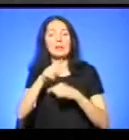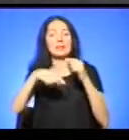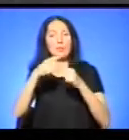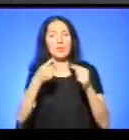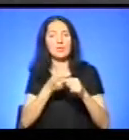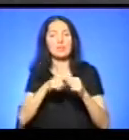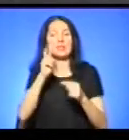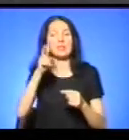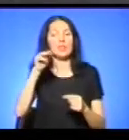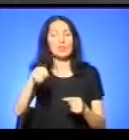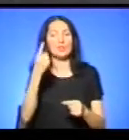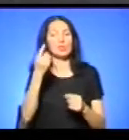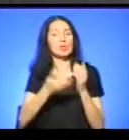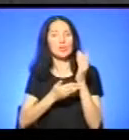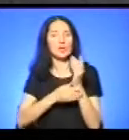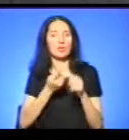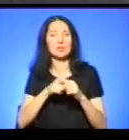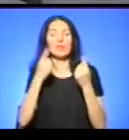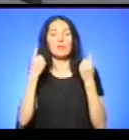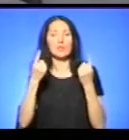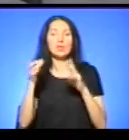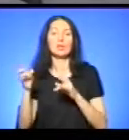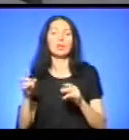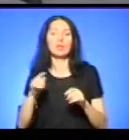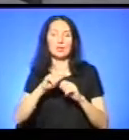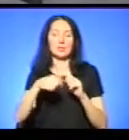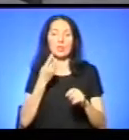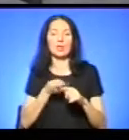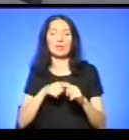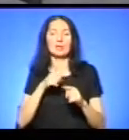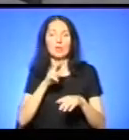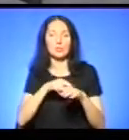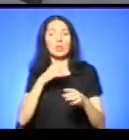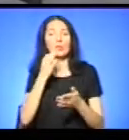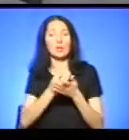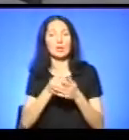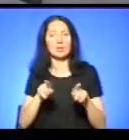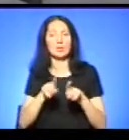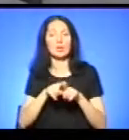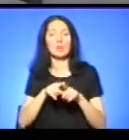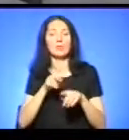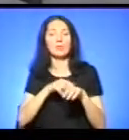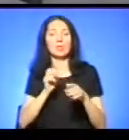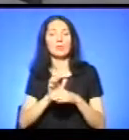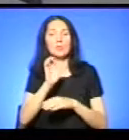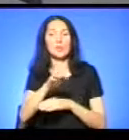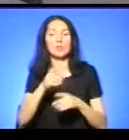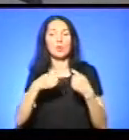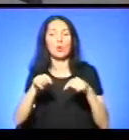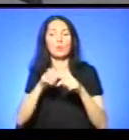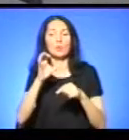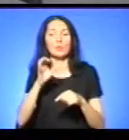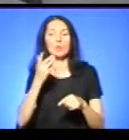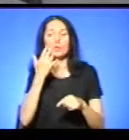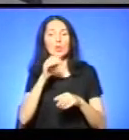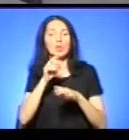величезні суми, величезні збитки, за це передбачена кримінальна відповідальність. Такий матеріал направляється до органів національної поліції. Михайле, а тут інше питання. Чи легко